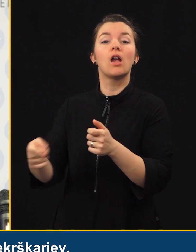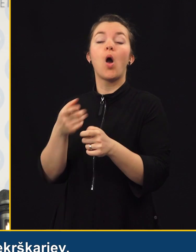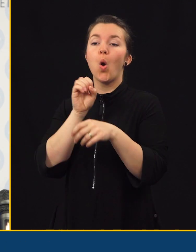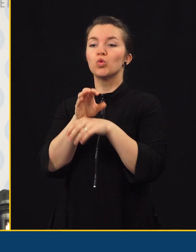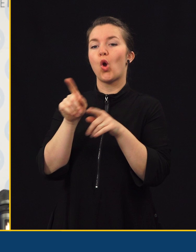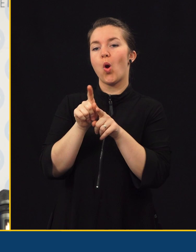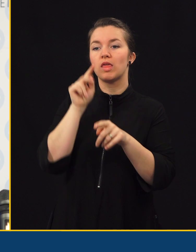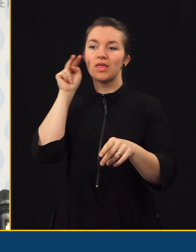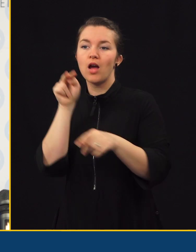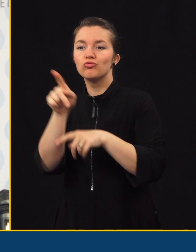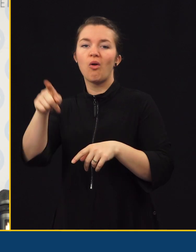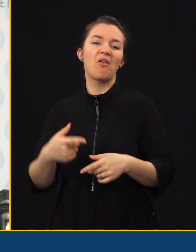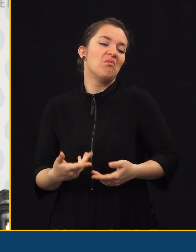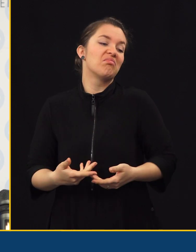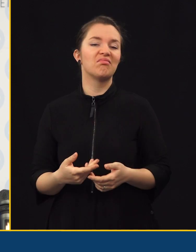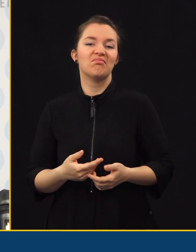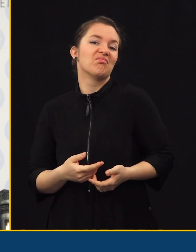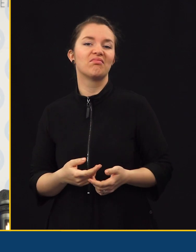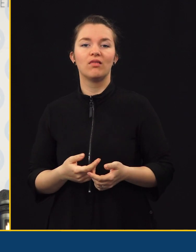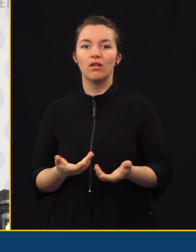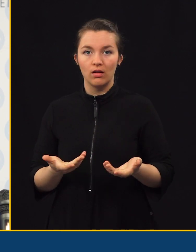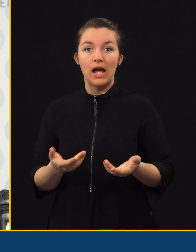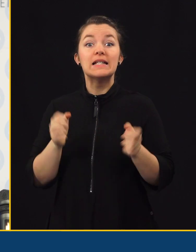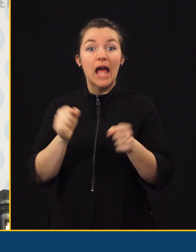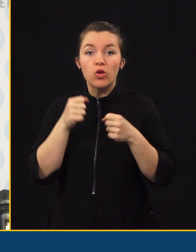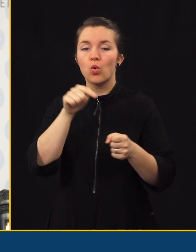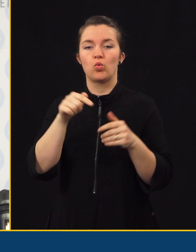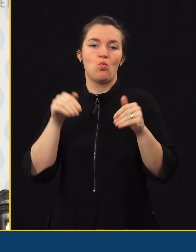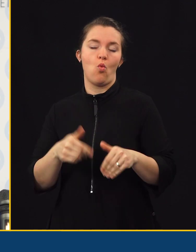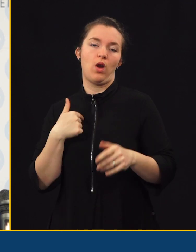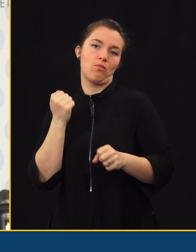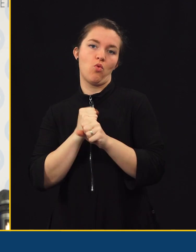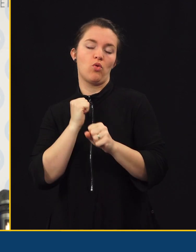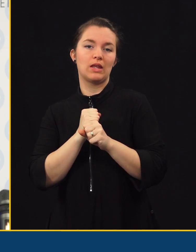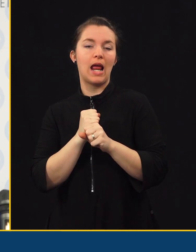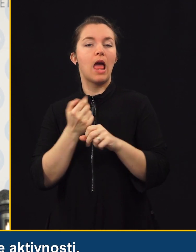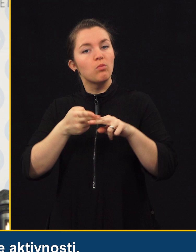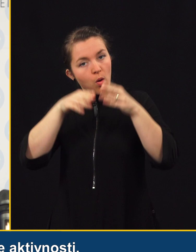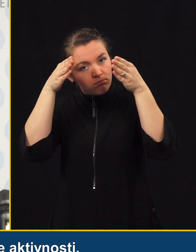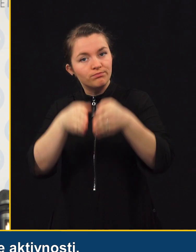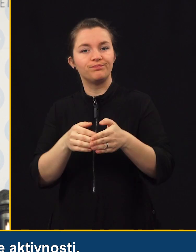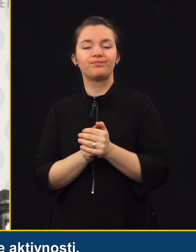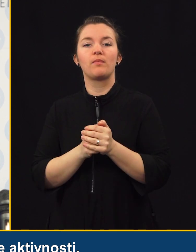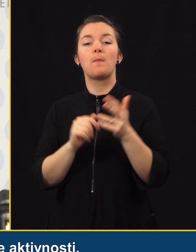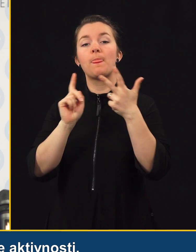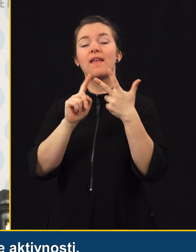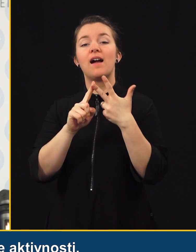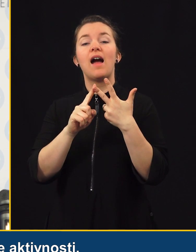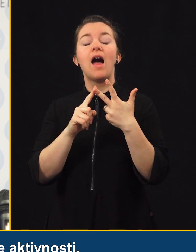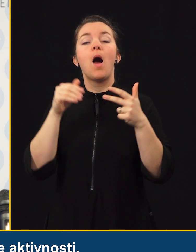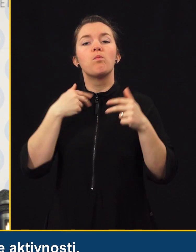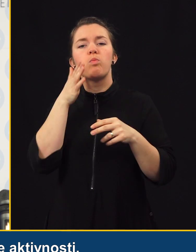manjši. Zato je to ena od nujnih stvari v tem letu. In tretjič, ukrepili bomo